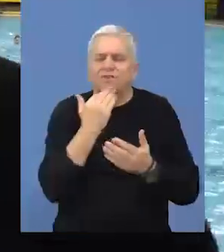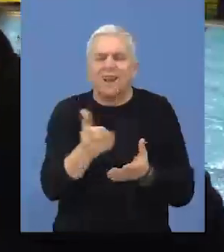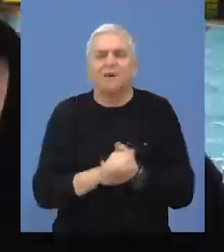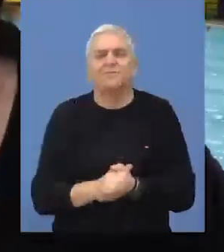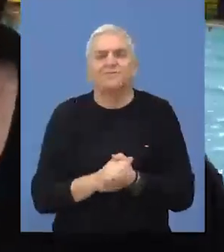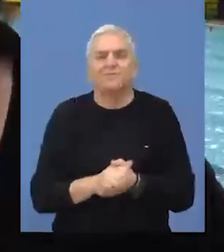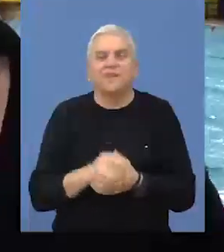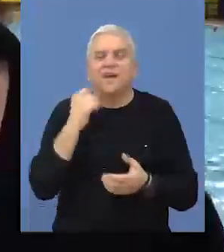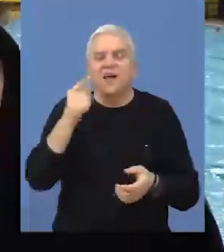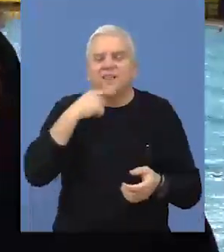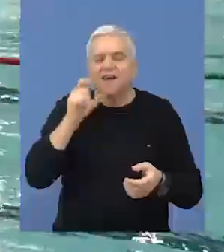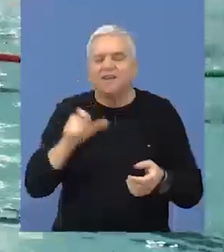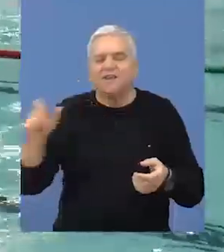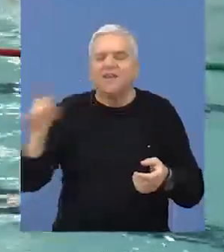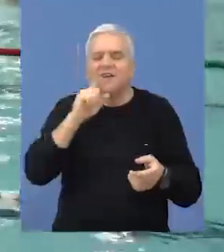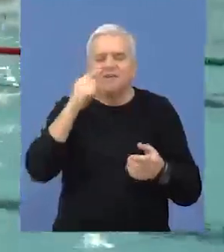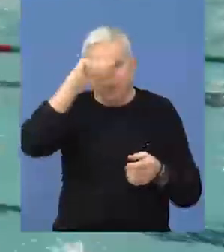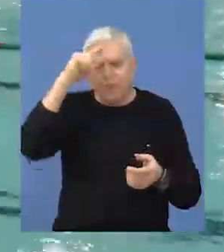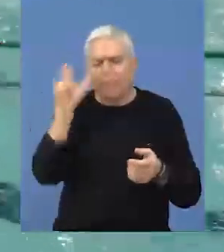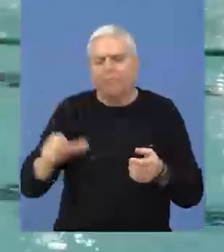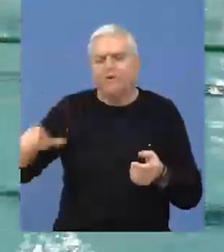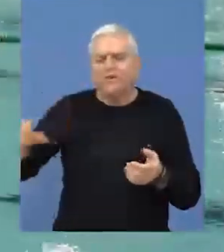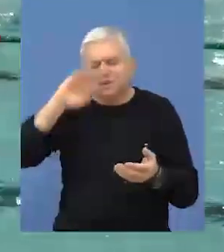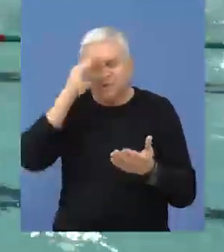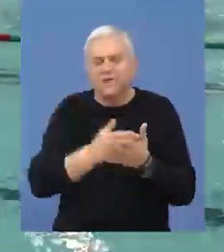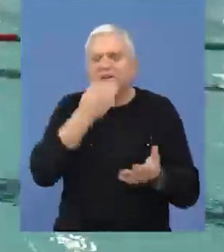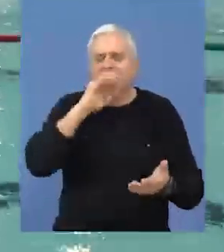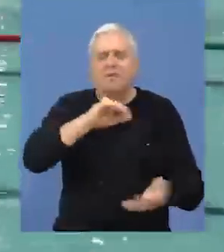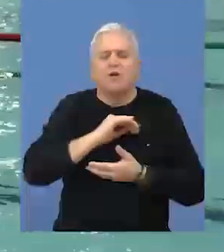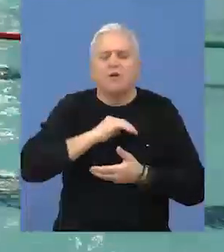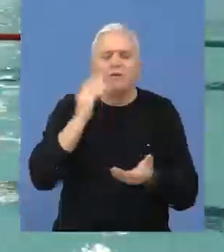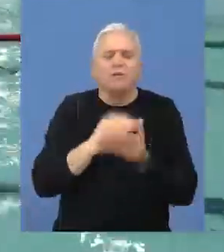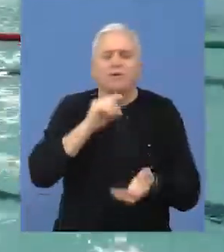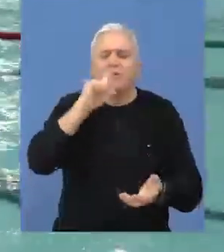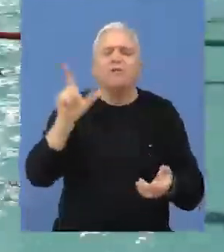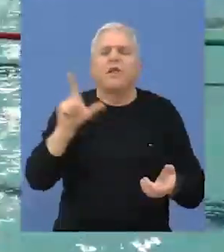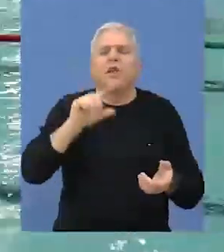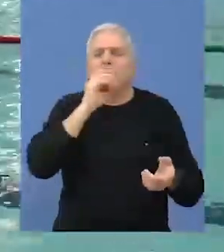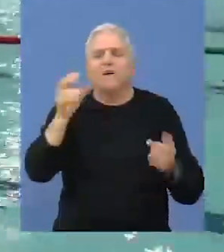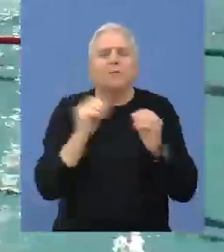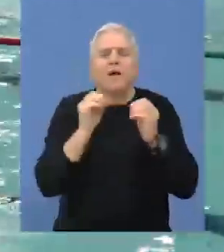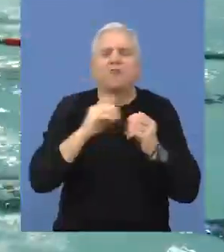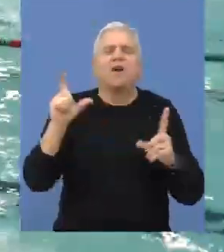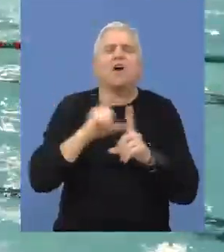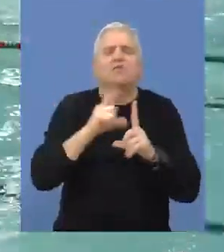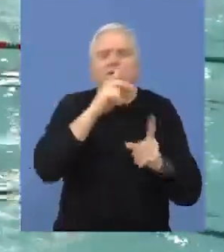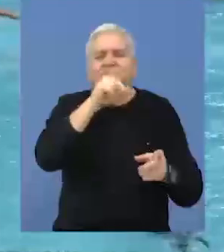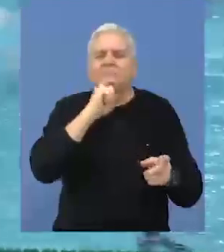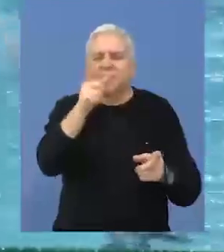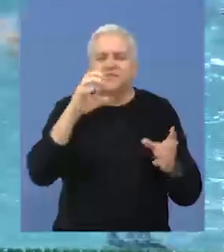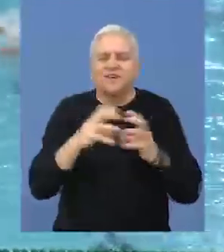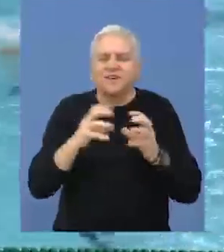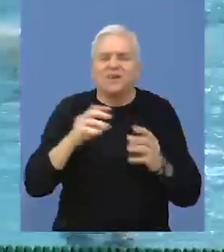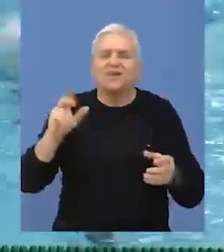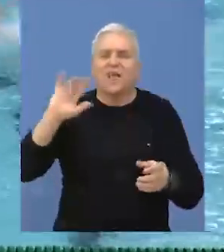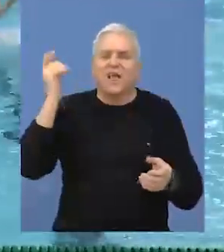Još jednom hvala vam puno. Kada je reč o pojedinačnim priznanjima, titula najboljeg golmana pripala je Loli Balog iz